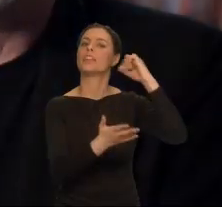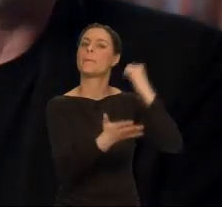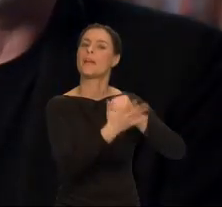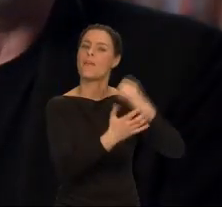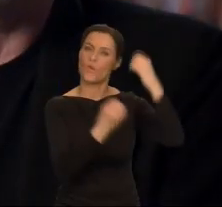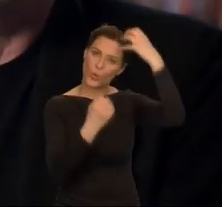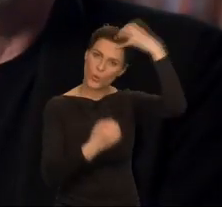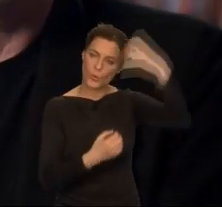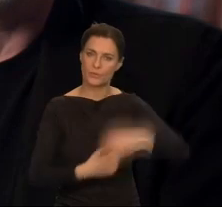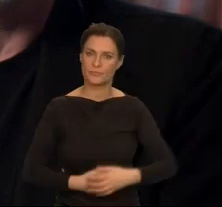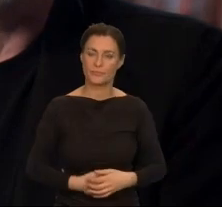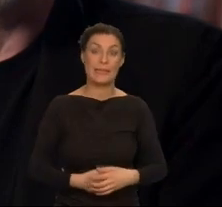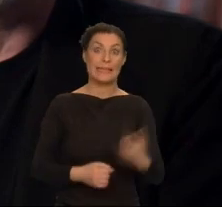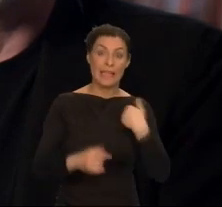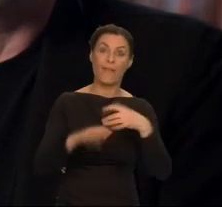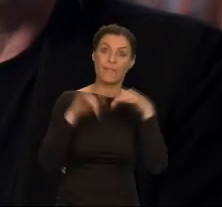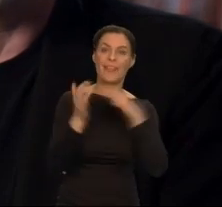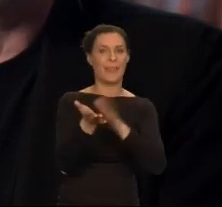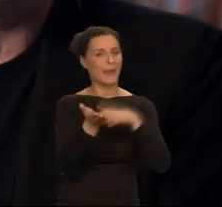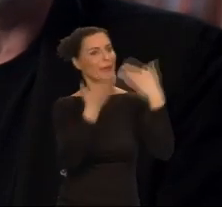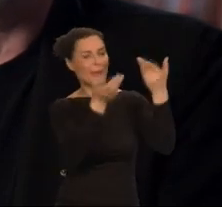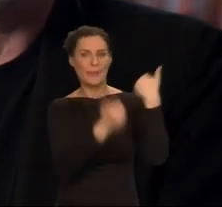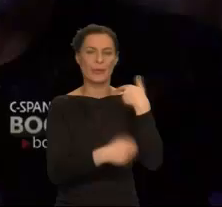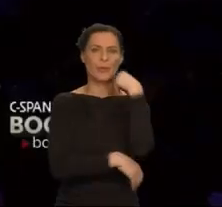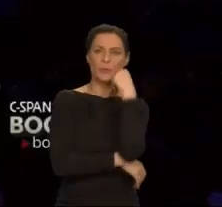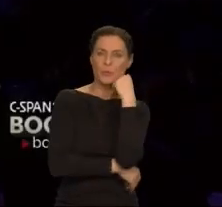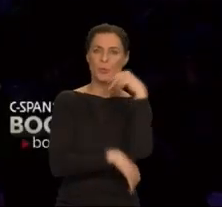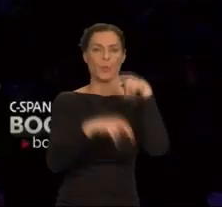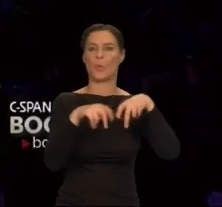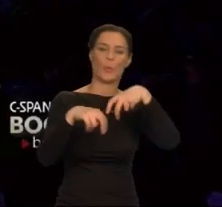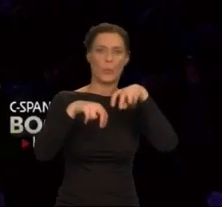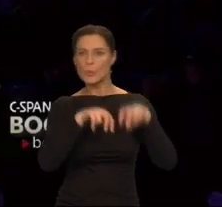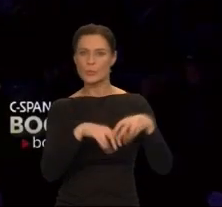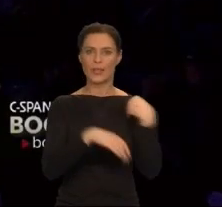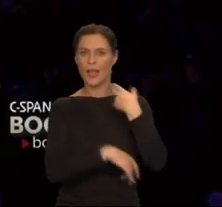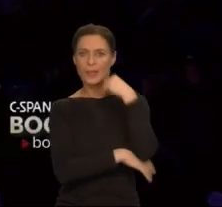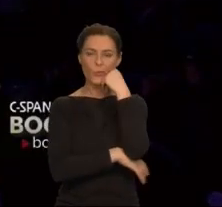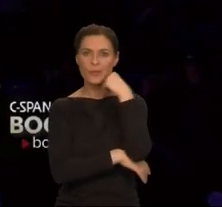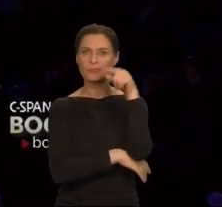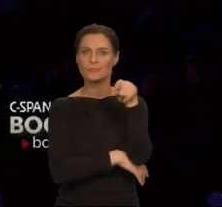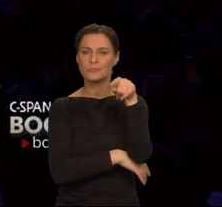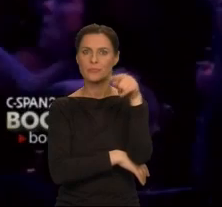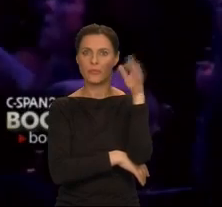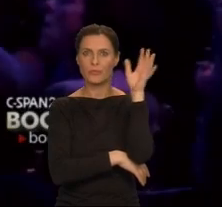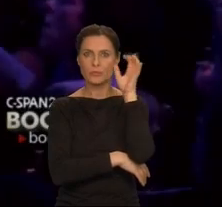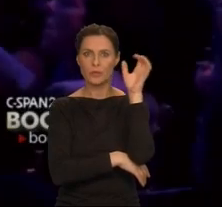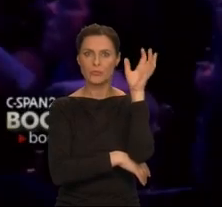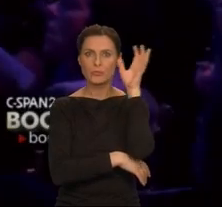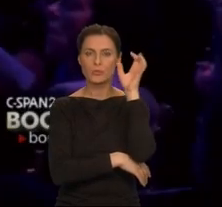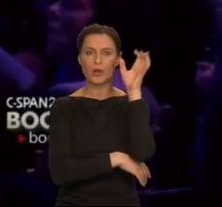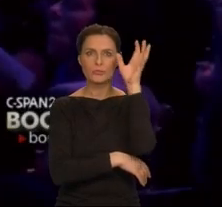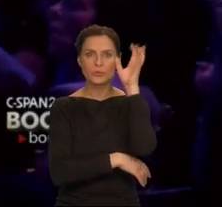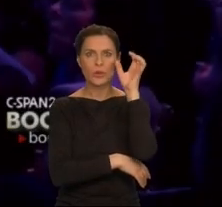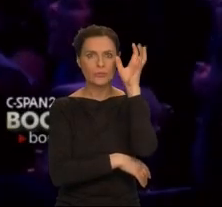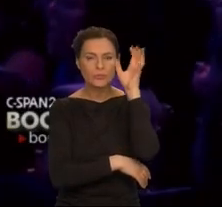byłem tam, wręczyłem jej medal za zasługi dla literatury, a potem usiadłem i słuchałem, jak